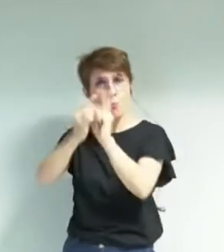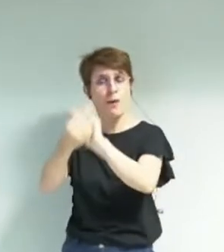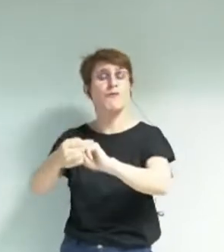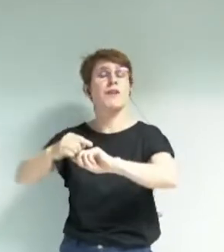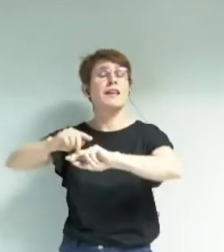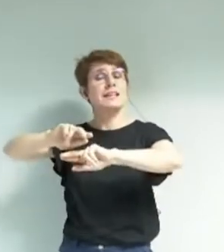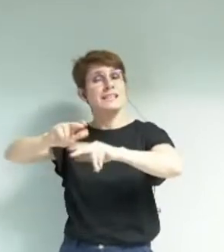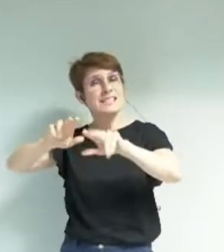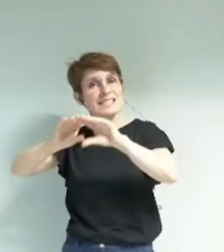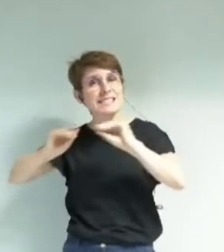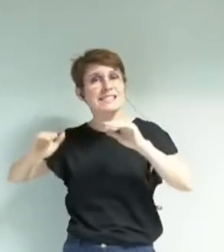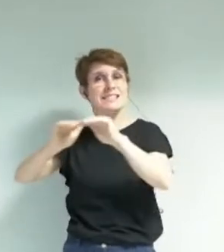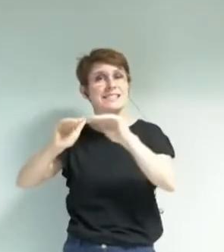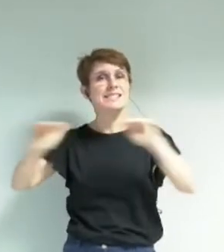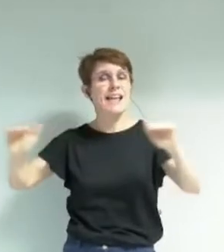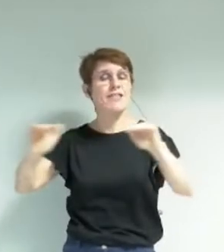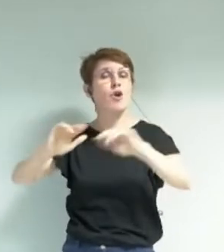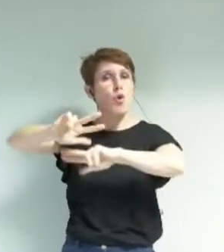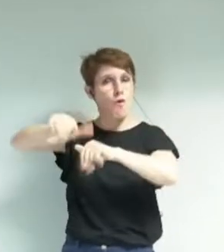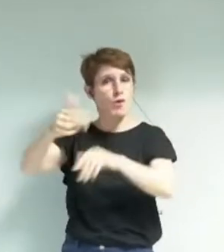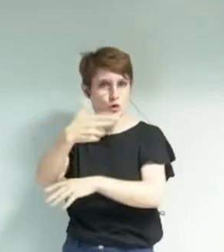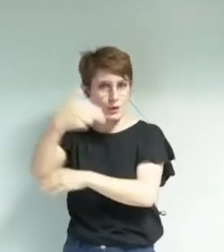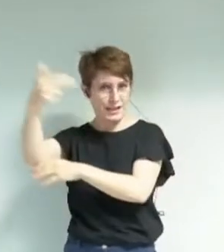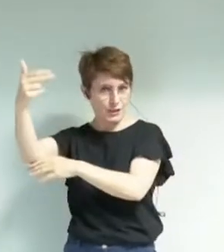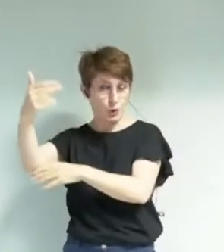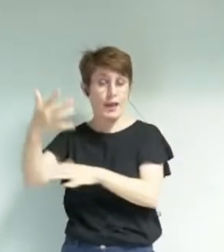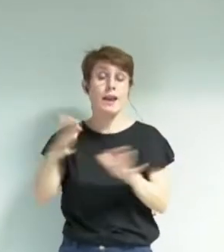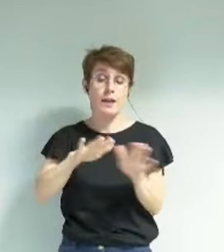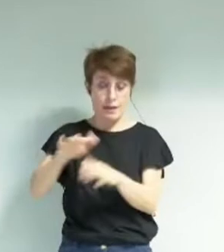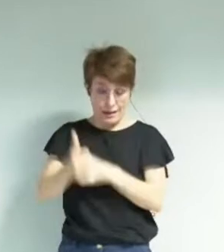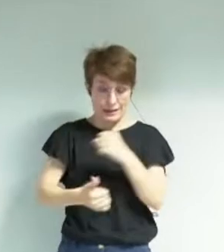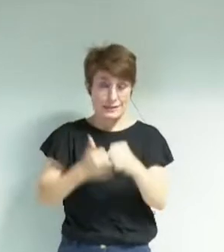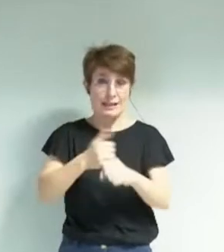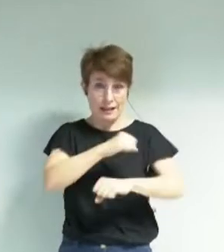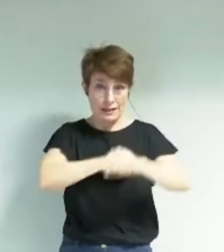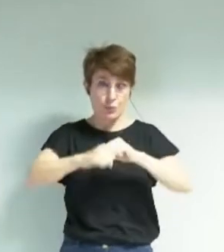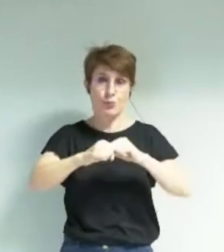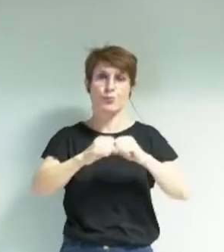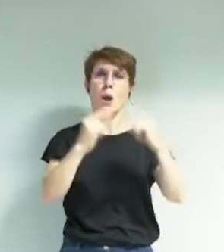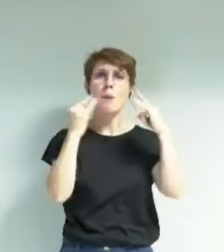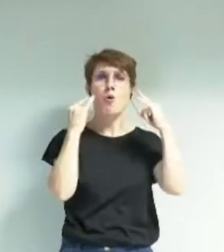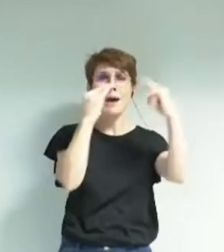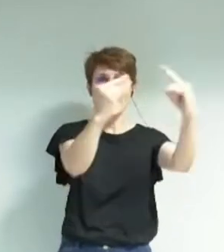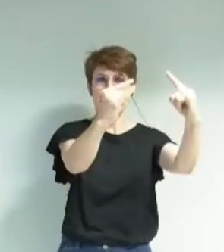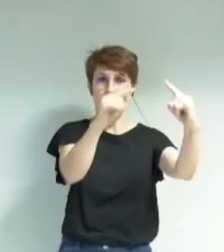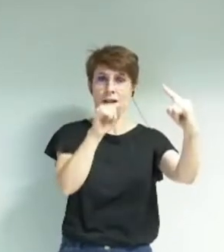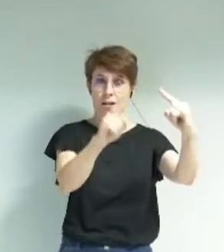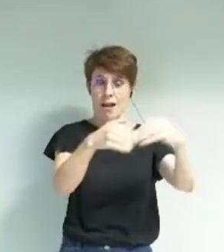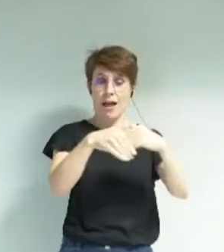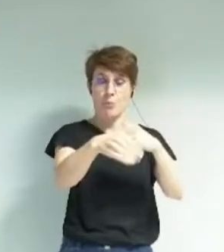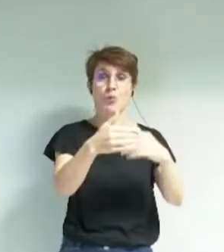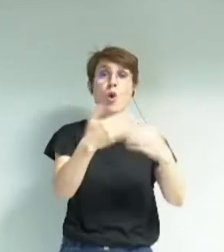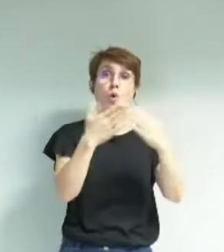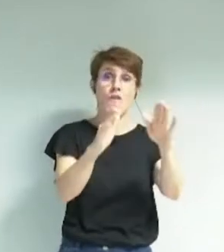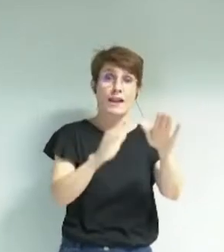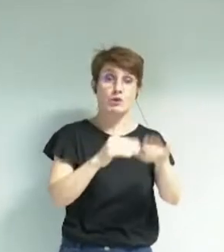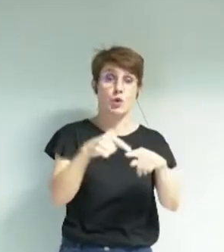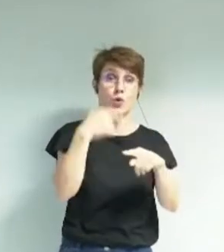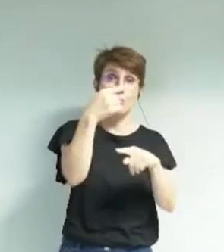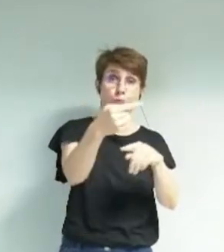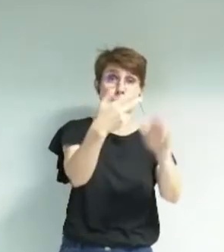Nous le sommes cette année aux côtés du magasin pour que sa réouverture prévue le 18 novembre prochain soit en une pleine réussite.